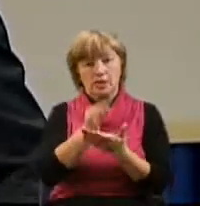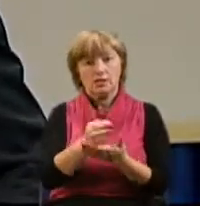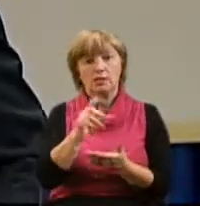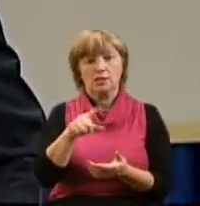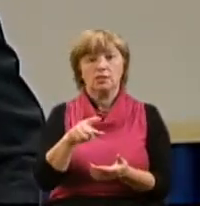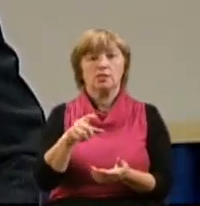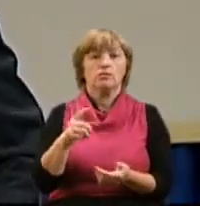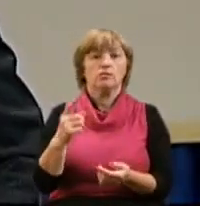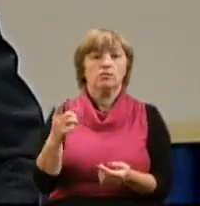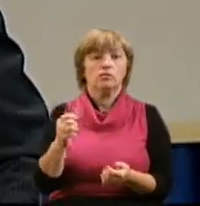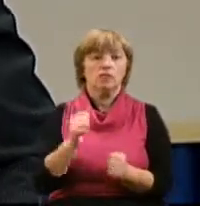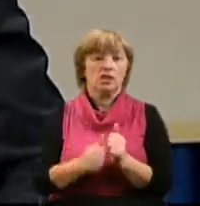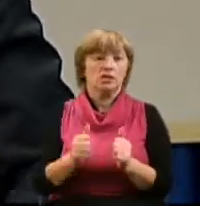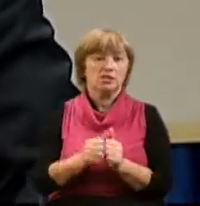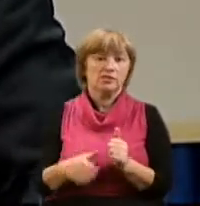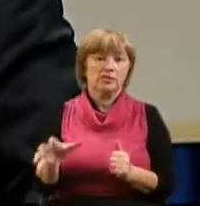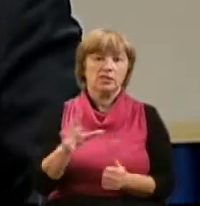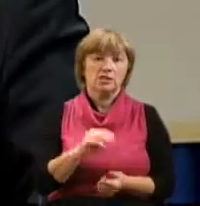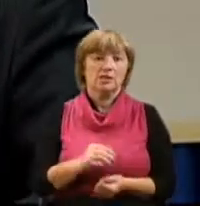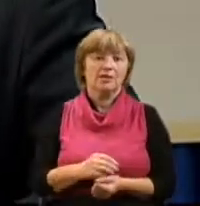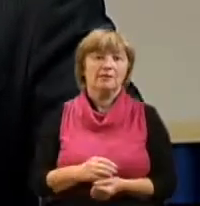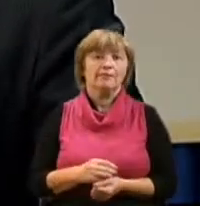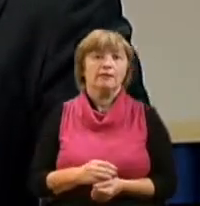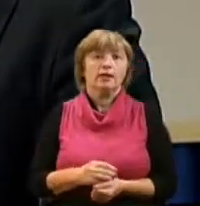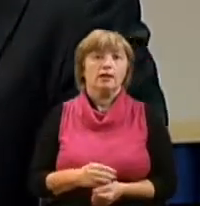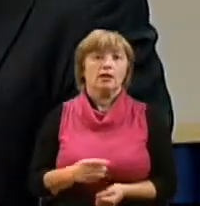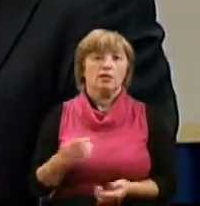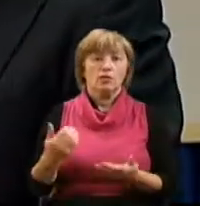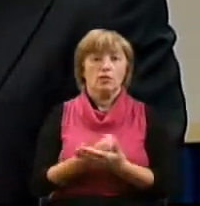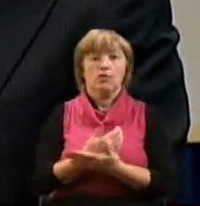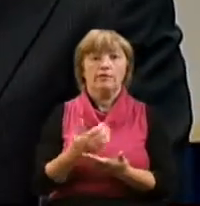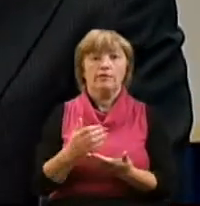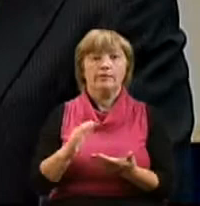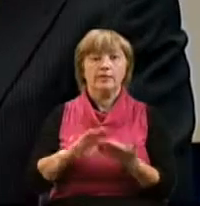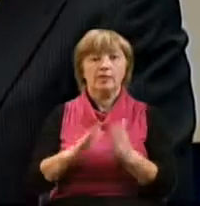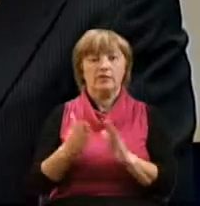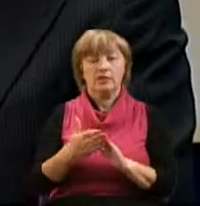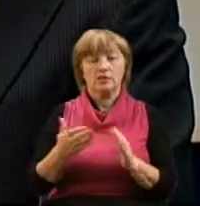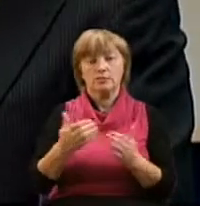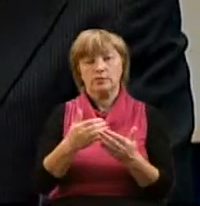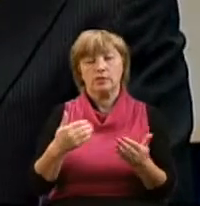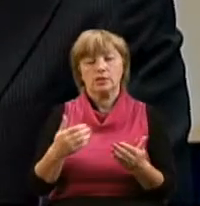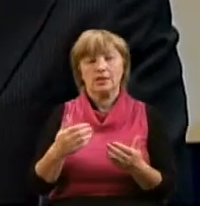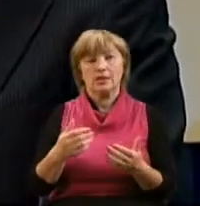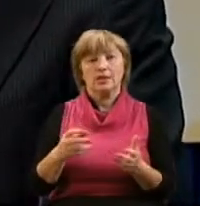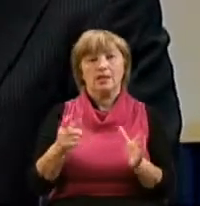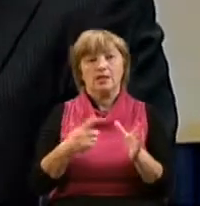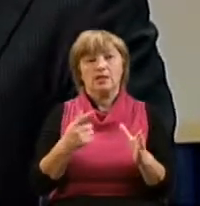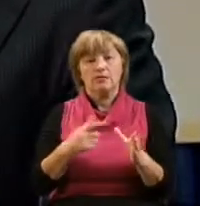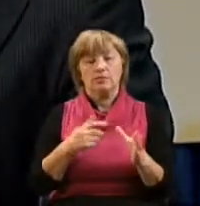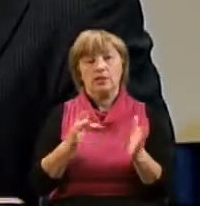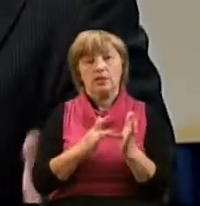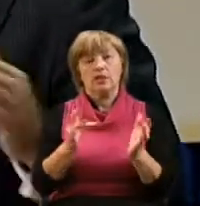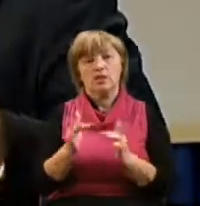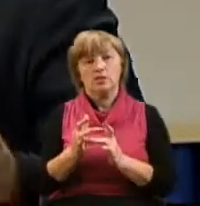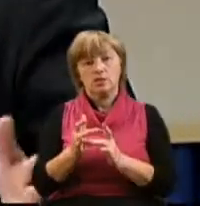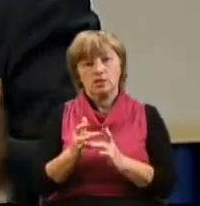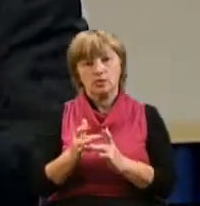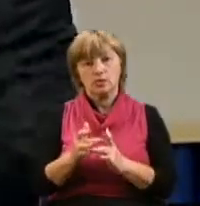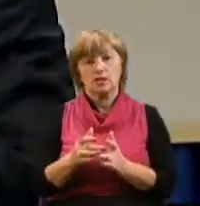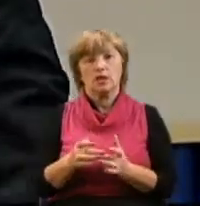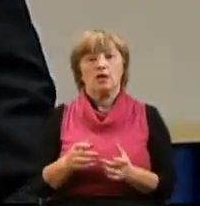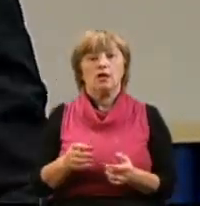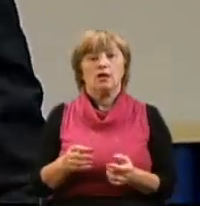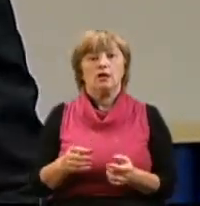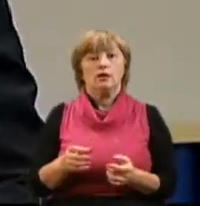сказать, что в Новом Завете после имени Иисуса, имя Петра занимает второе место по тому, сколько раз